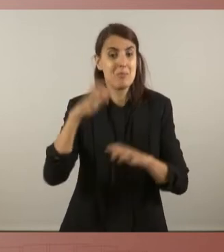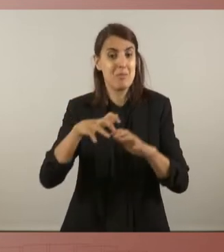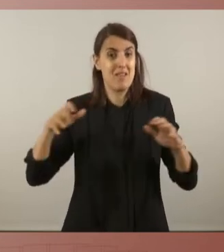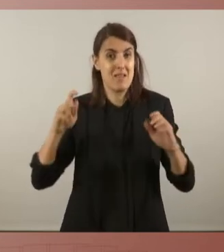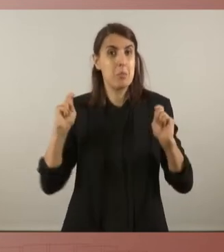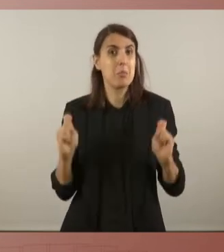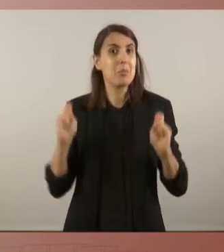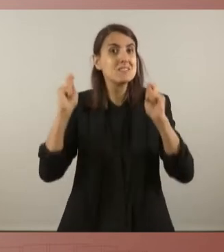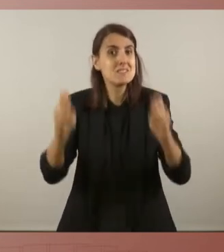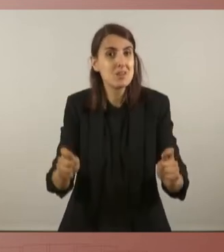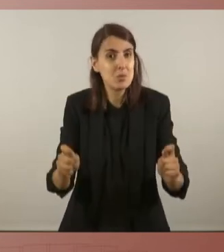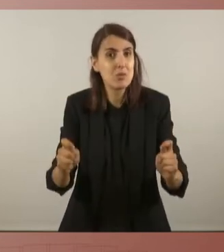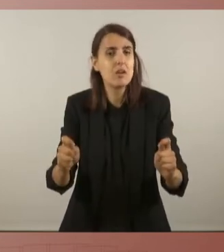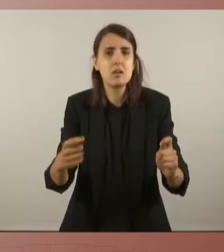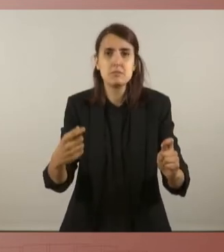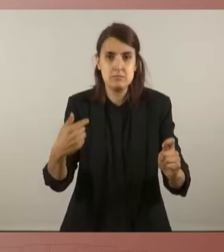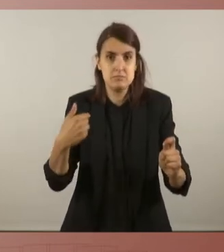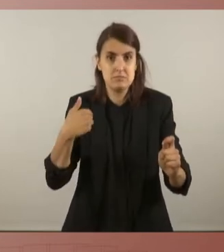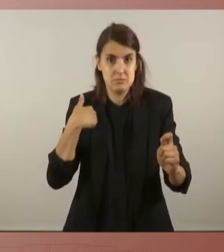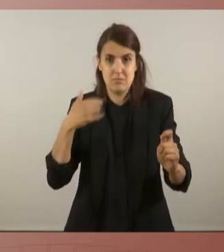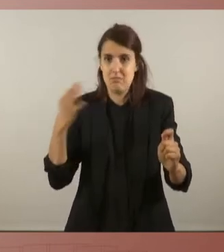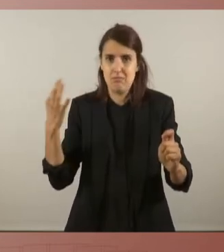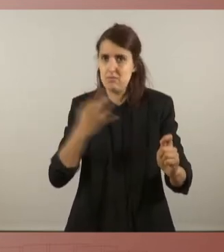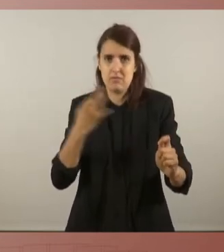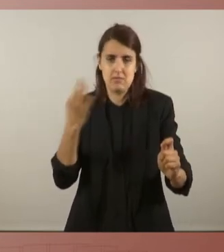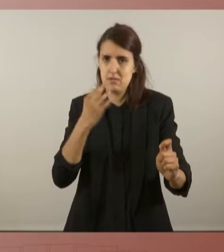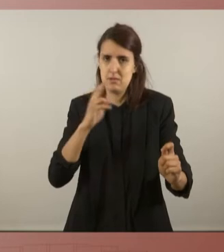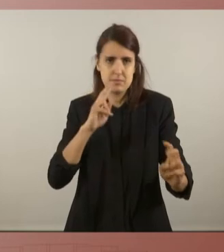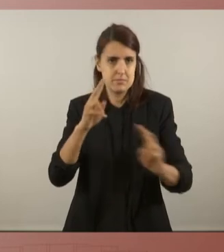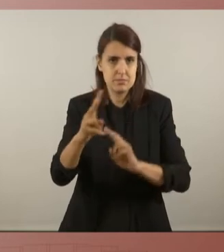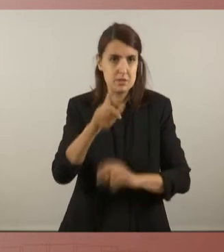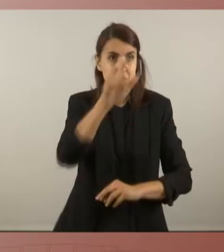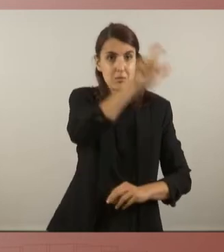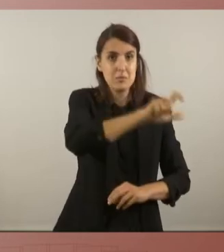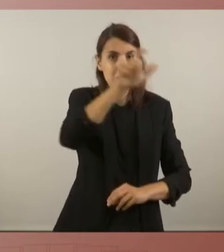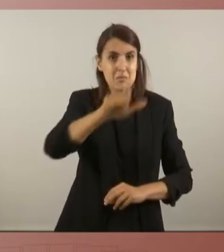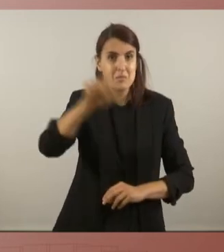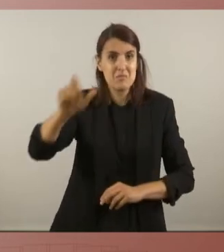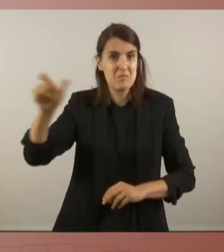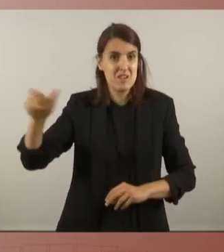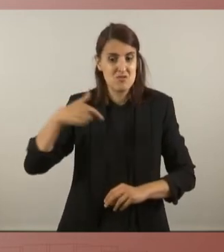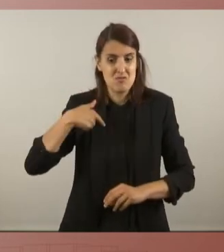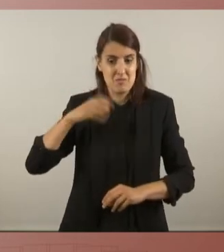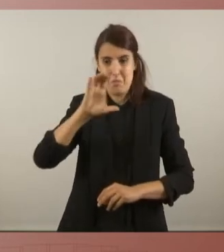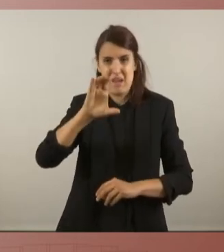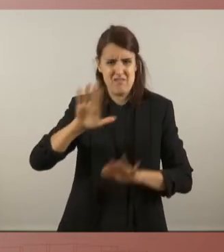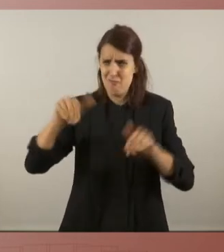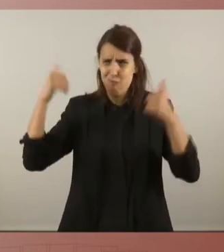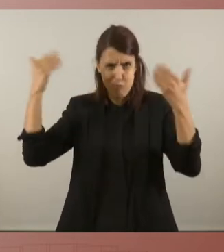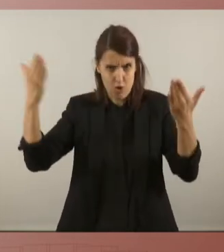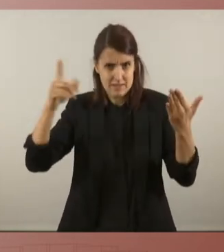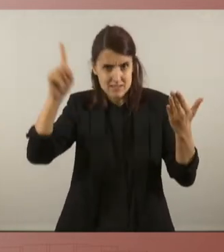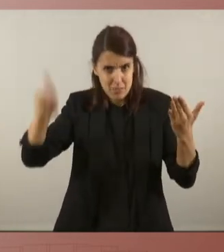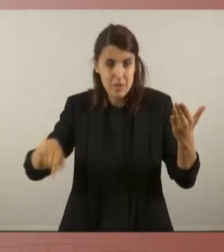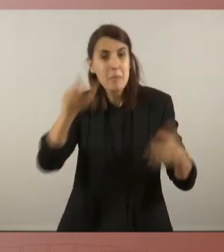sense fer esment de la gent que arreu, més enllà també del nostre país, està